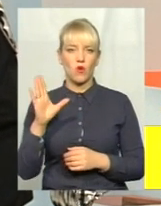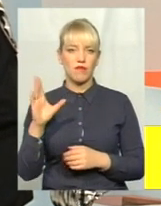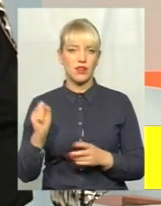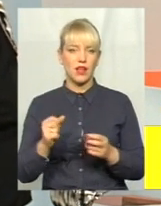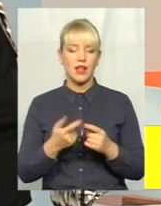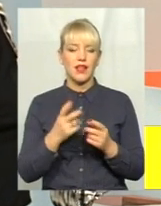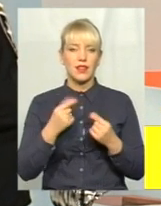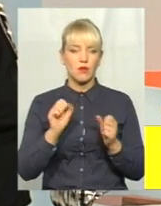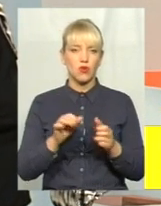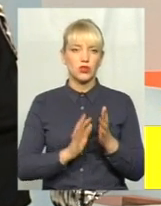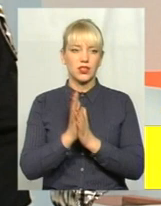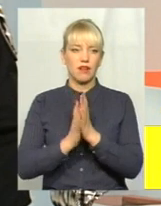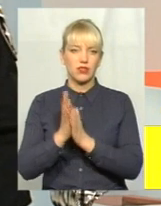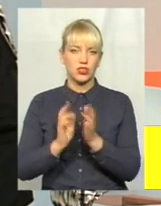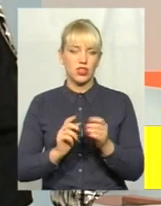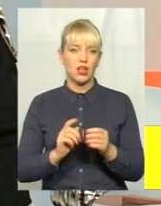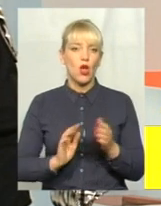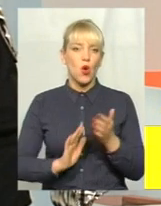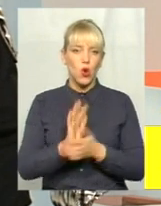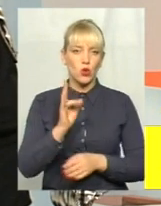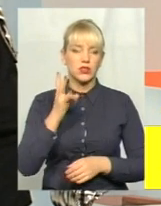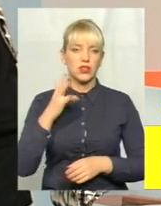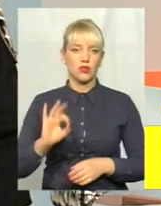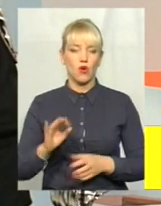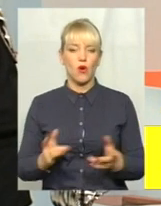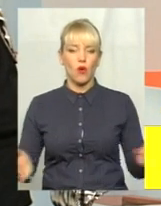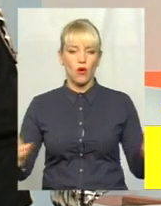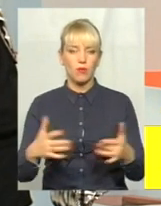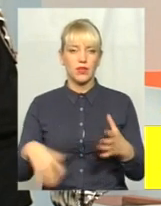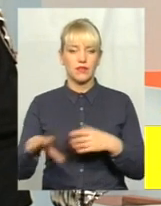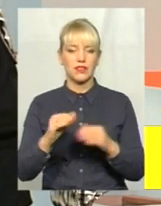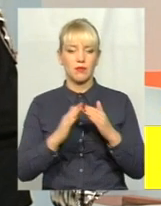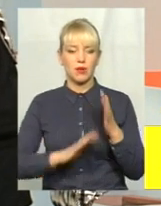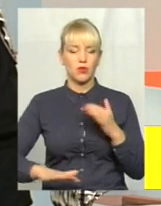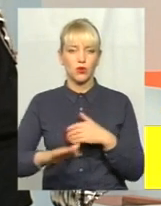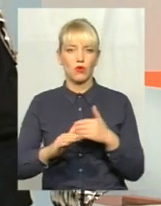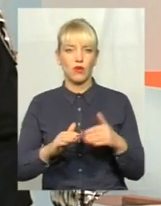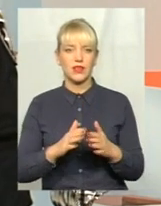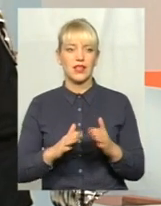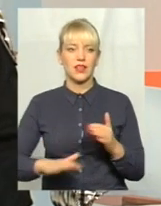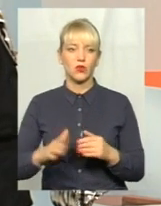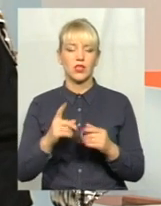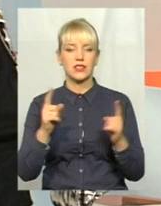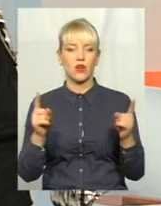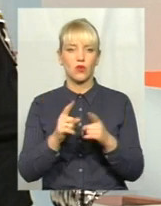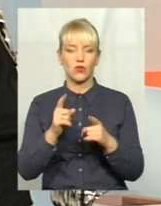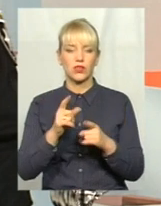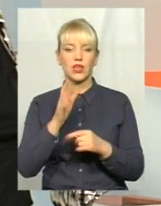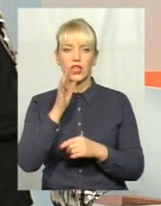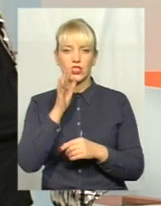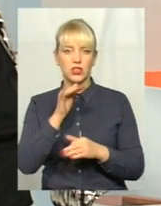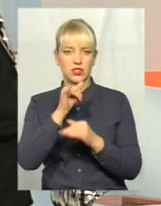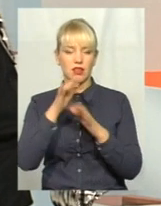рости травичка. Але охопити всі прибудинкові території за короткий проміжок часу